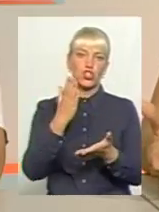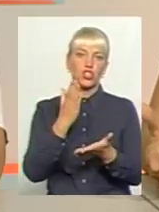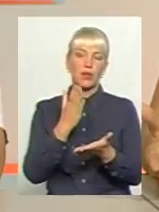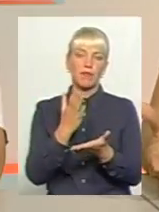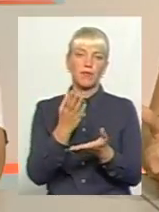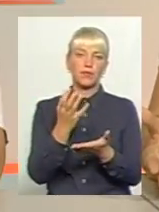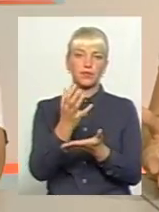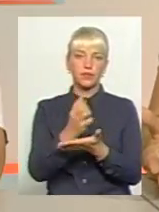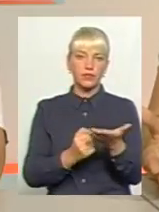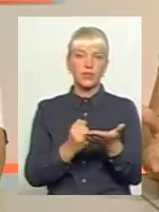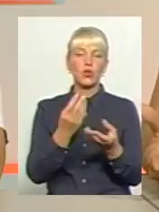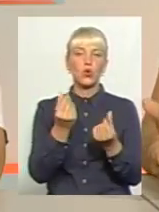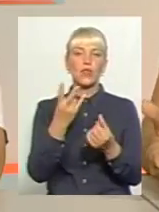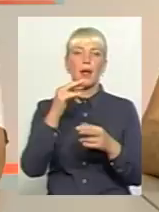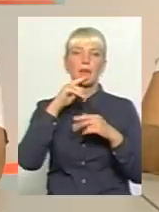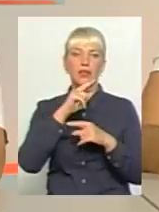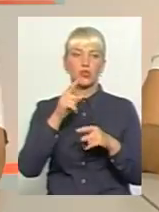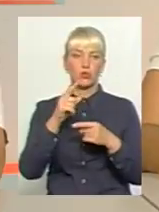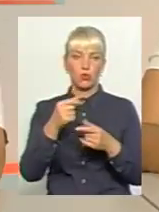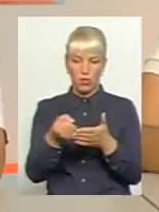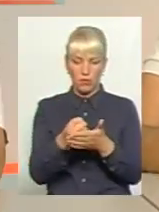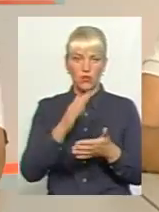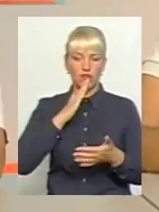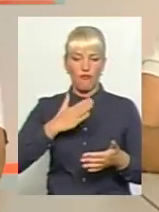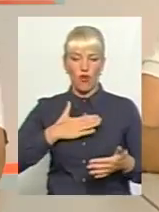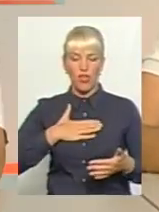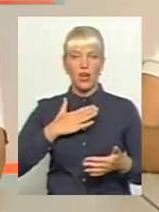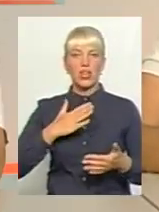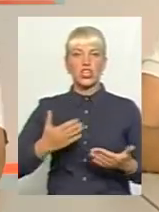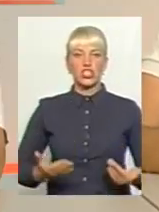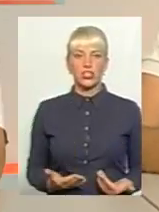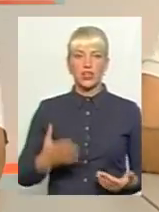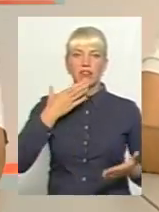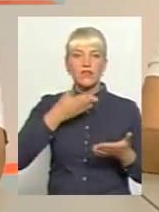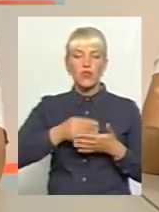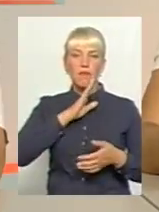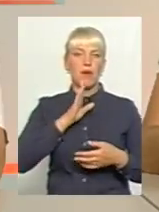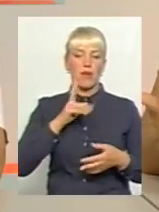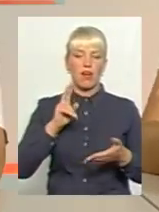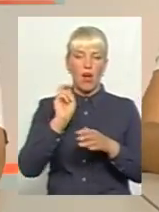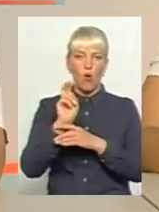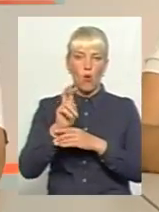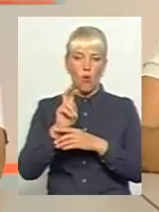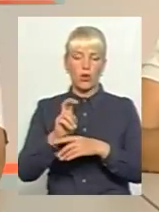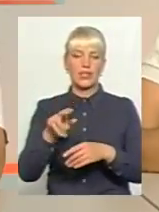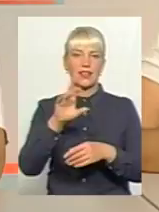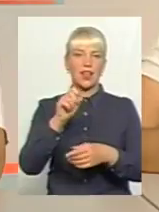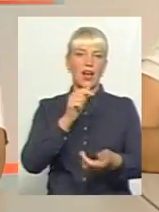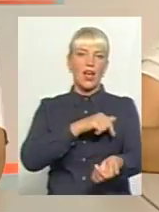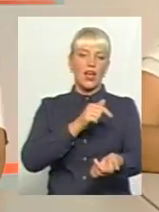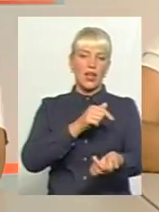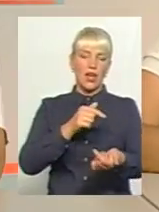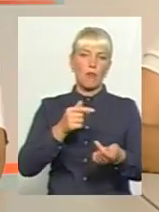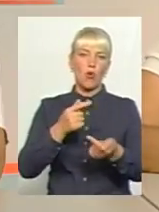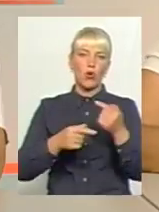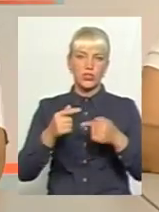не лобіювати і не рятувати своє життя, життя своєї мами, яка ходить туди, зраза, діаліз, моєго дяді, який на діаліз, і на моїй тьоті,